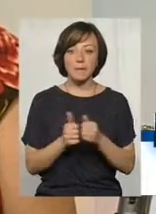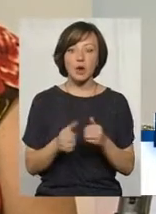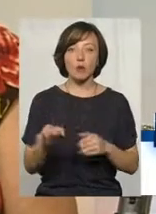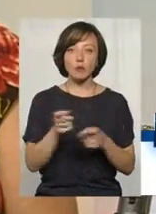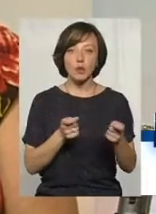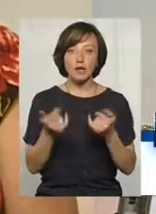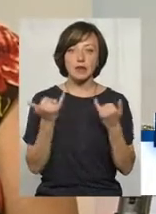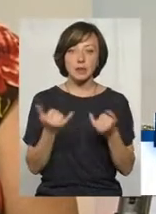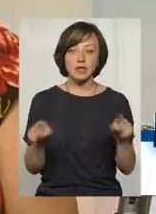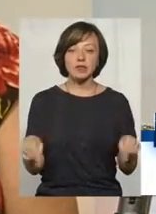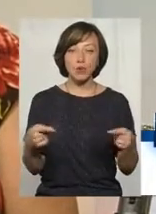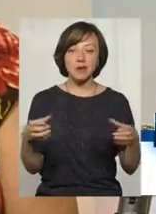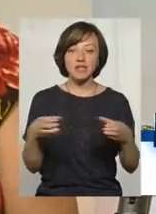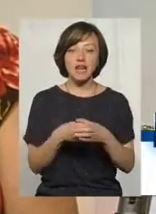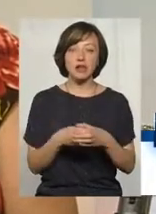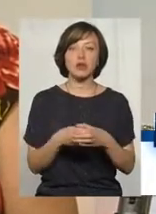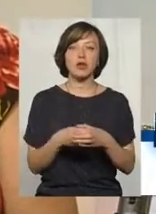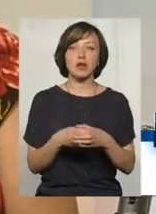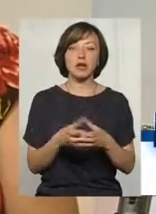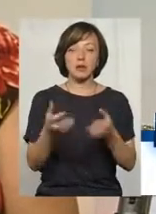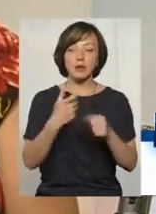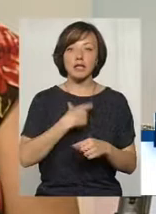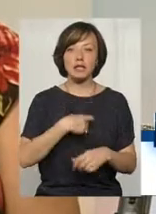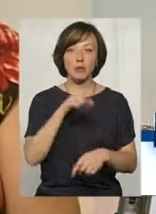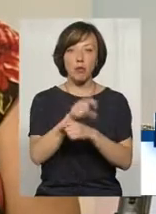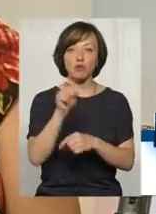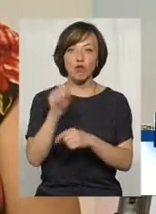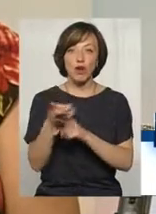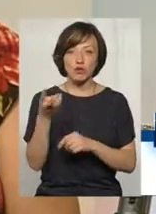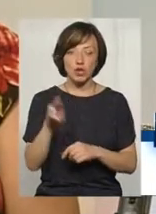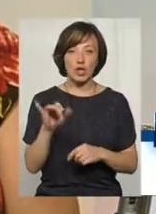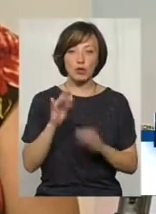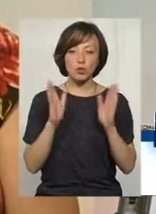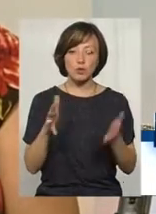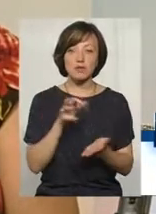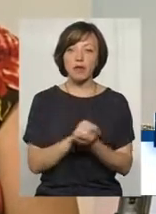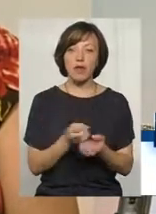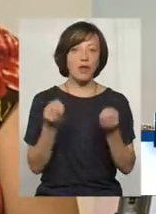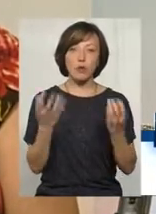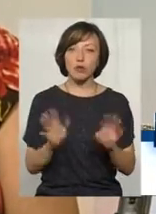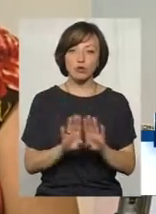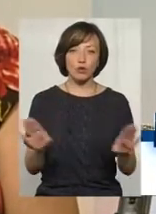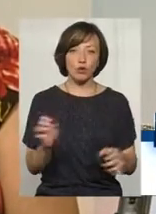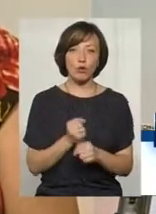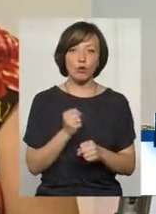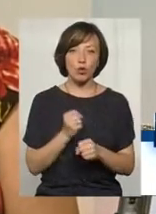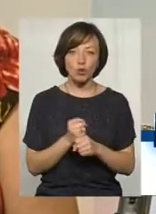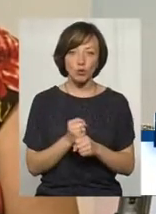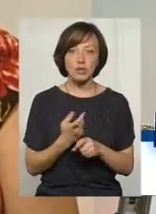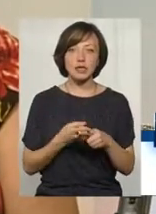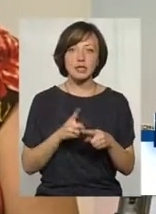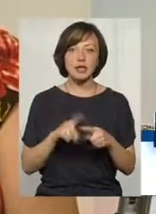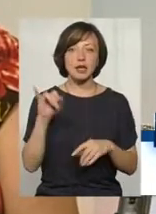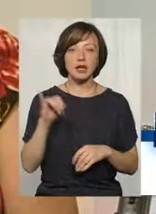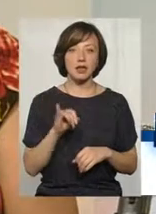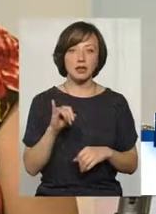управлінні. Тепер ми створюємо сектор, беремо на себе певні повноваження, і будемо займатися непростою роботою. Це і